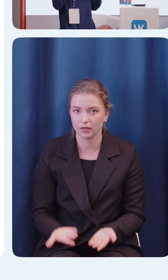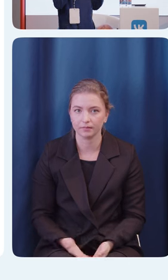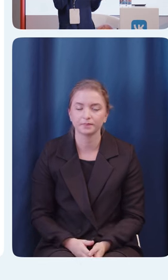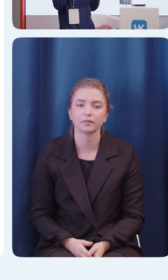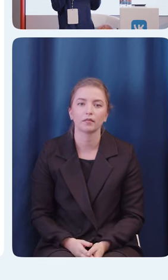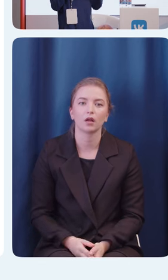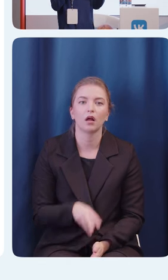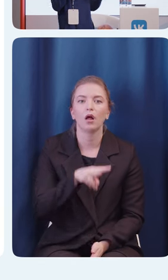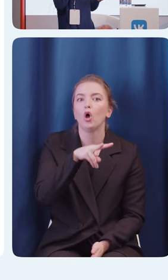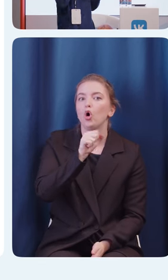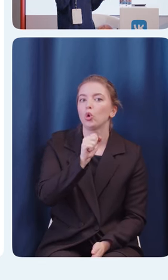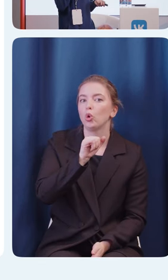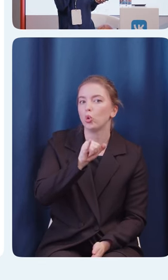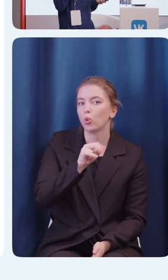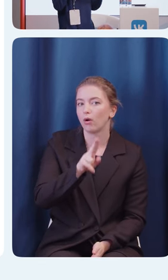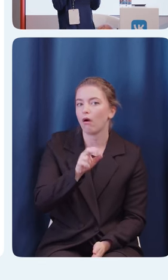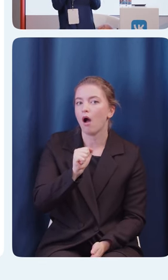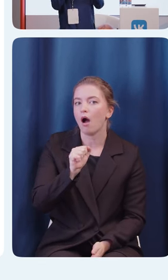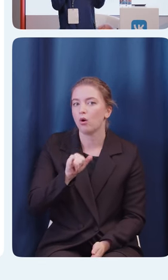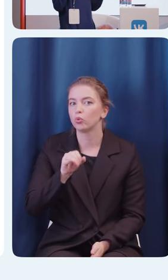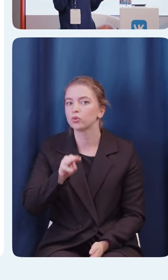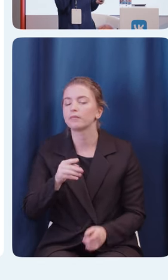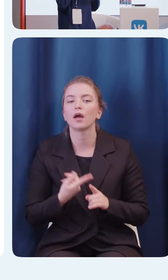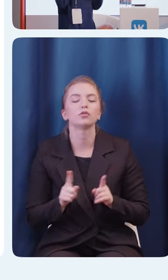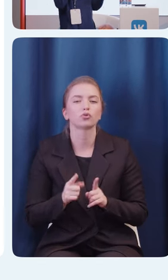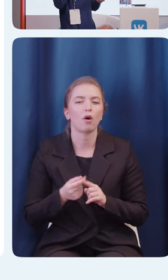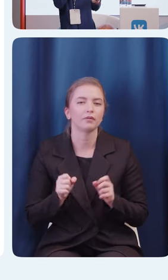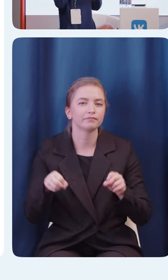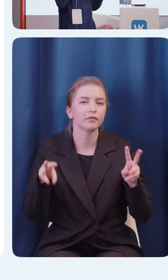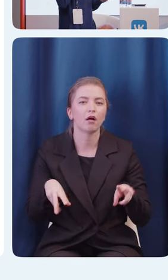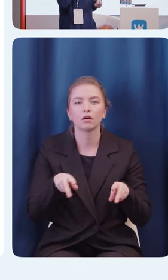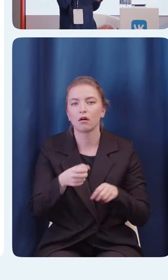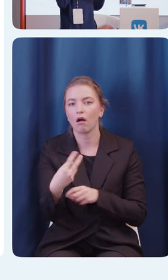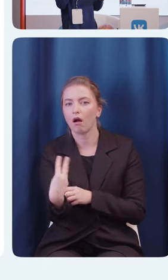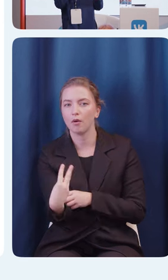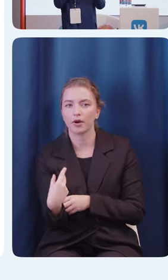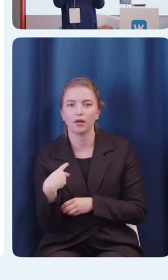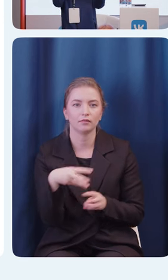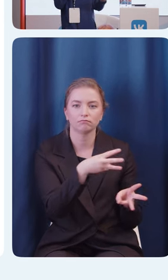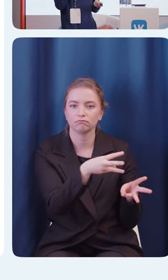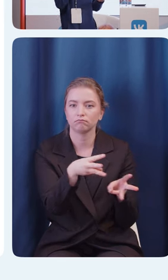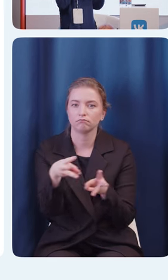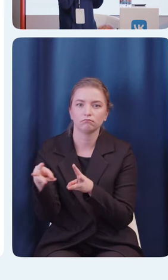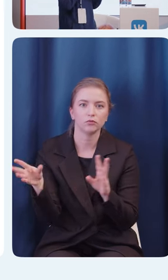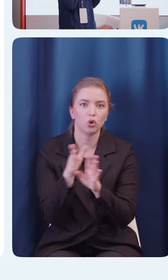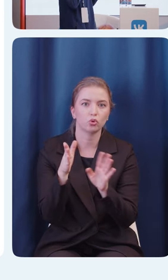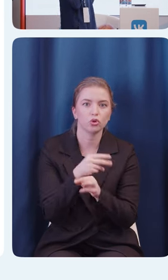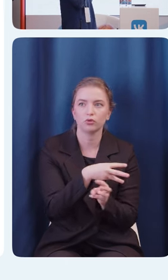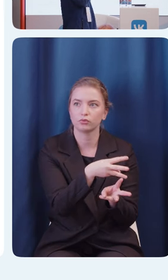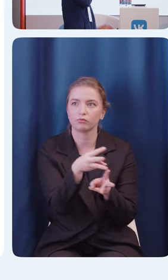что-то вроде приложения камеры, которое сканирует окружающую среду и ее озвучивает.